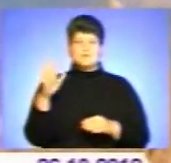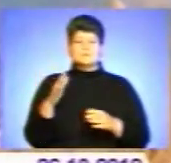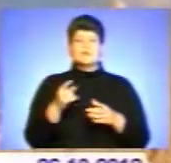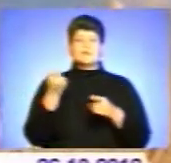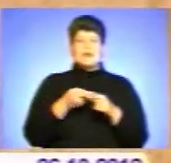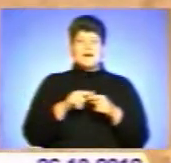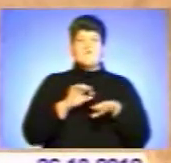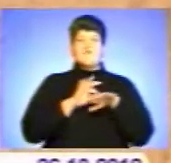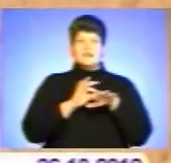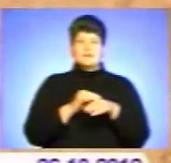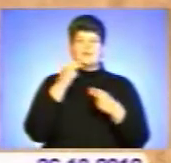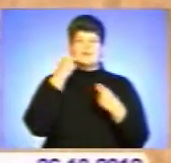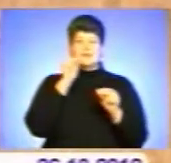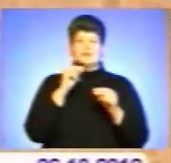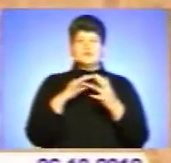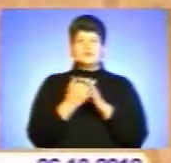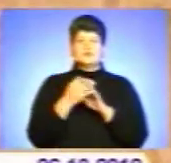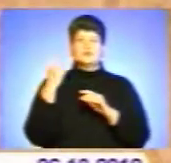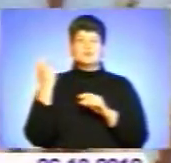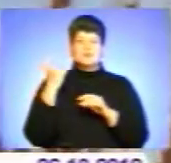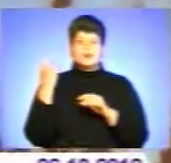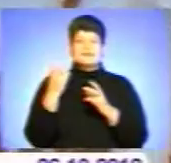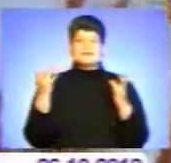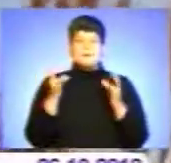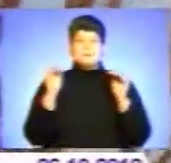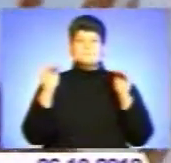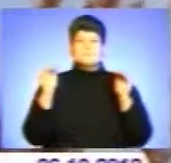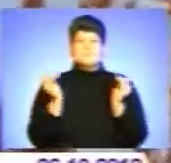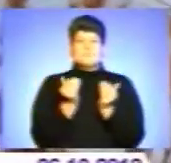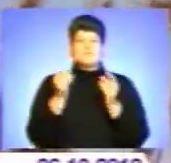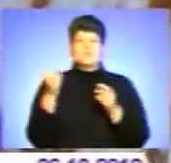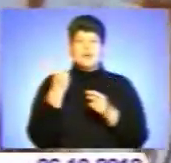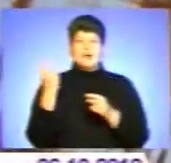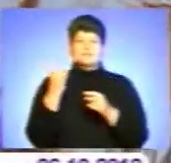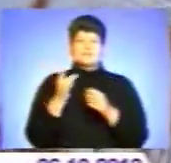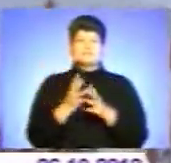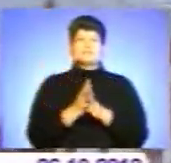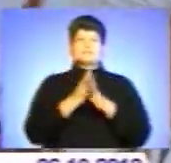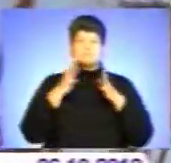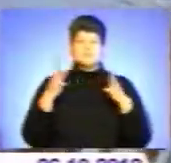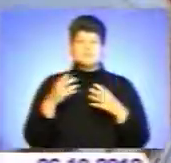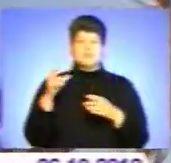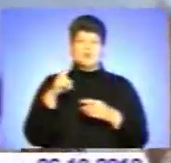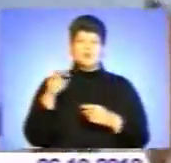ефективного сучасного сільського господарства потрібно ще мінімум в два рази збільшити споживання добрив.